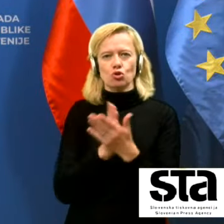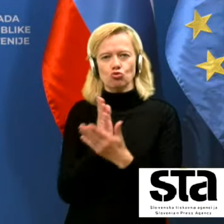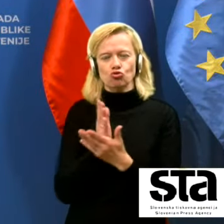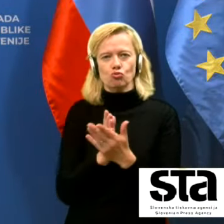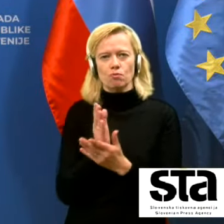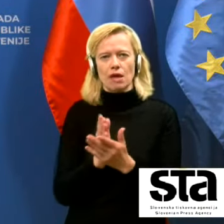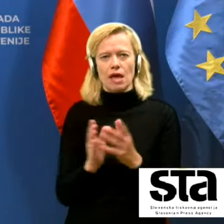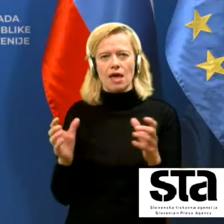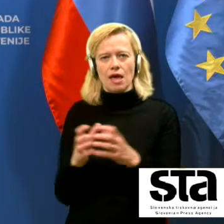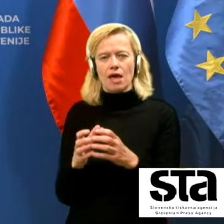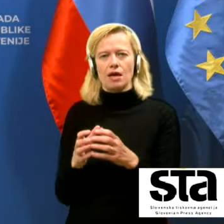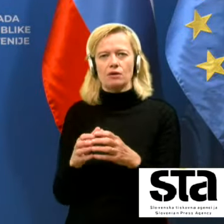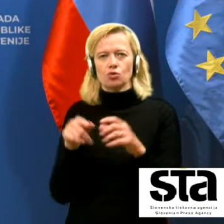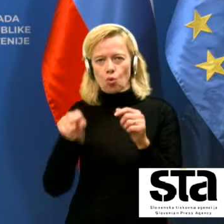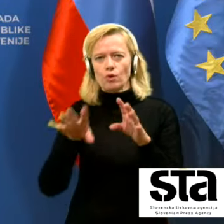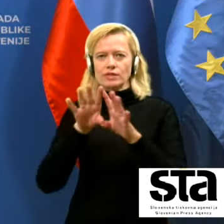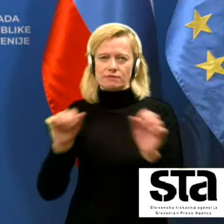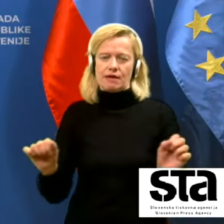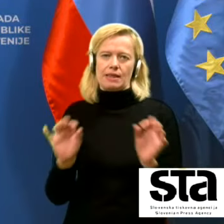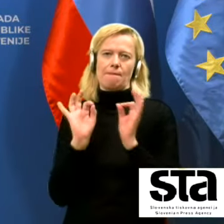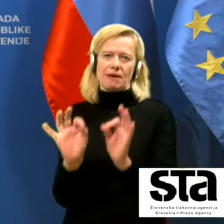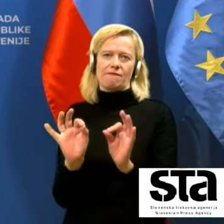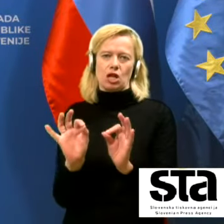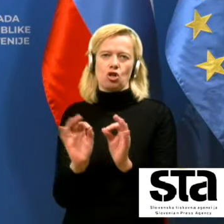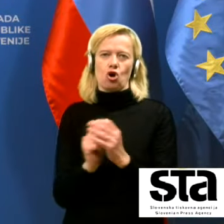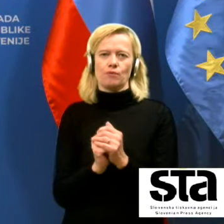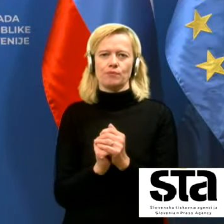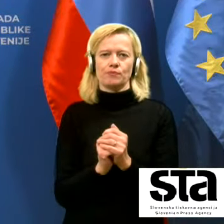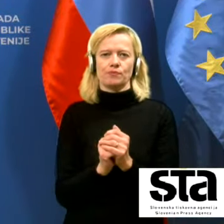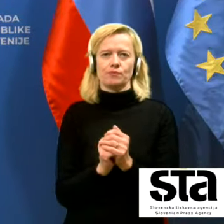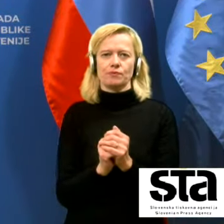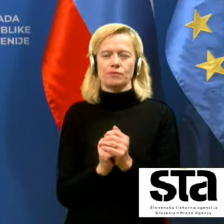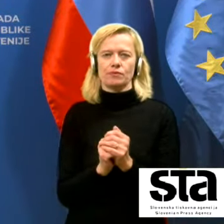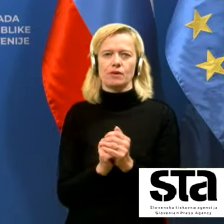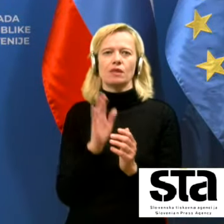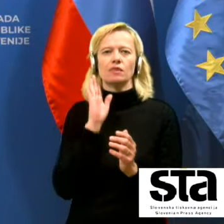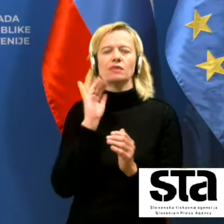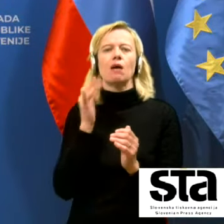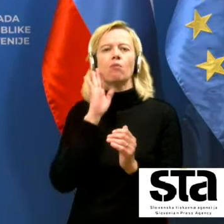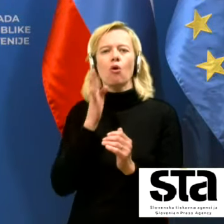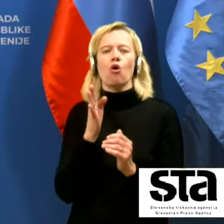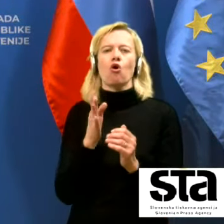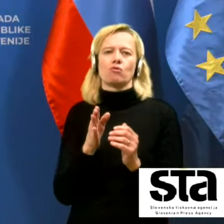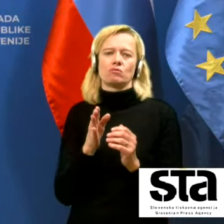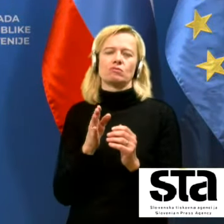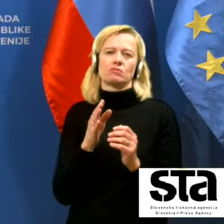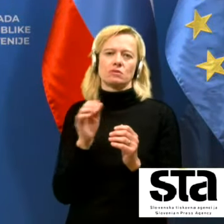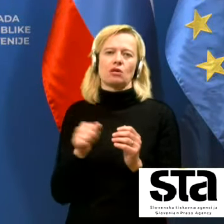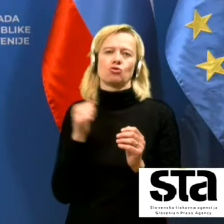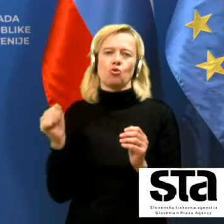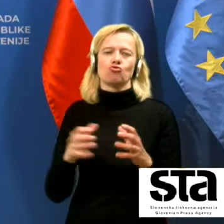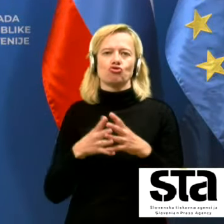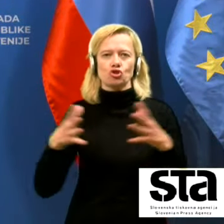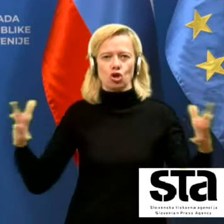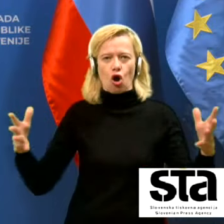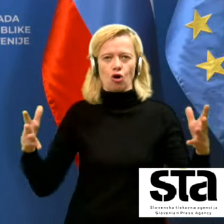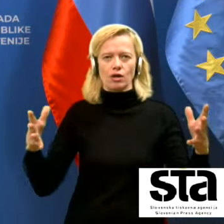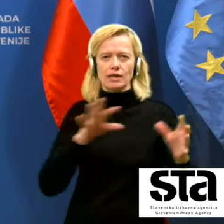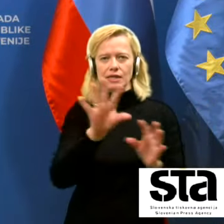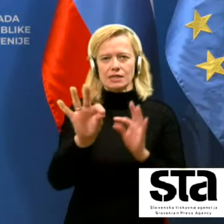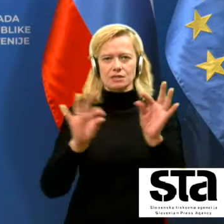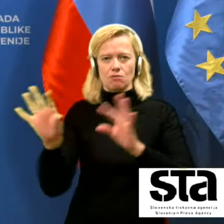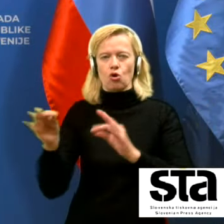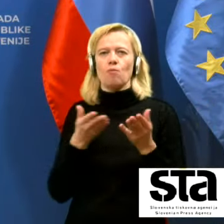izvedle, pač pravilno in zato res širok nabor ponudnikov in jaz upam, da bomo v tem